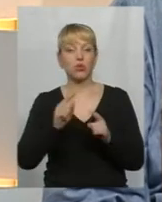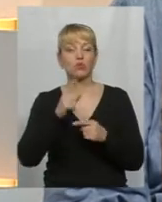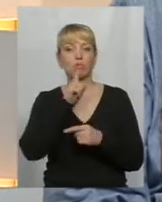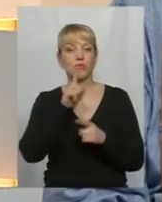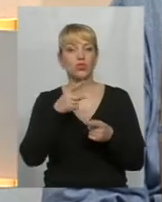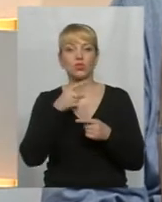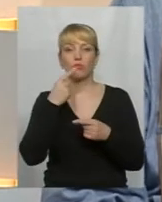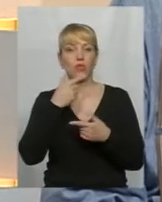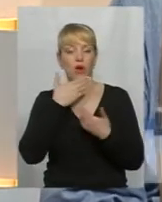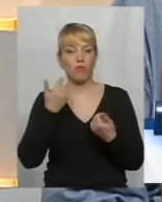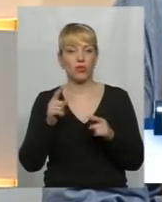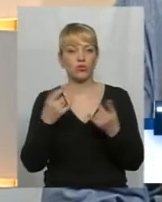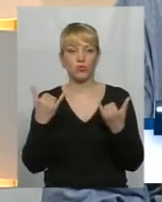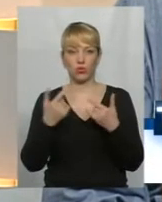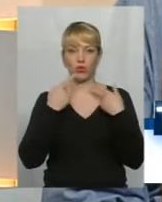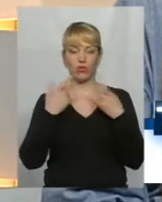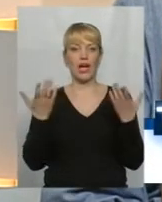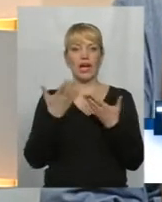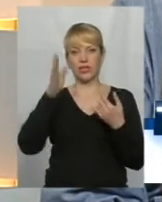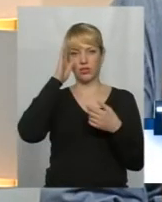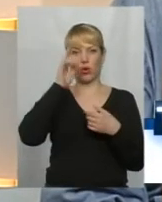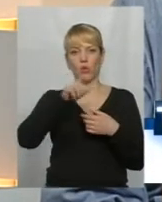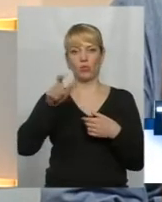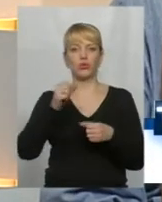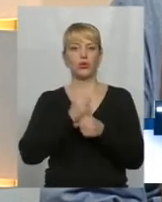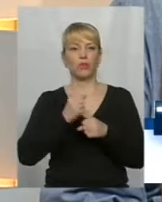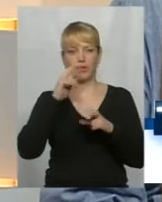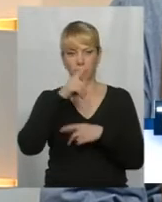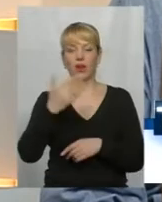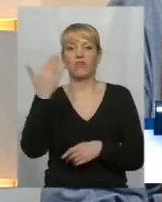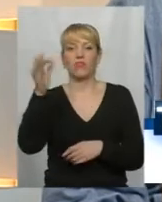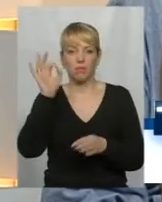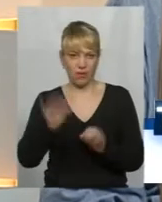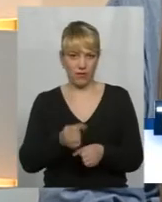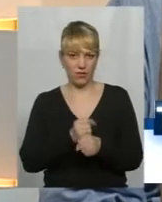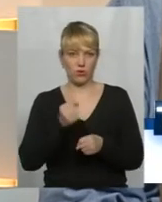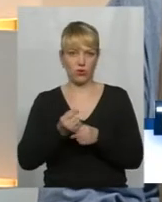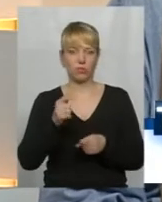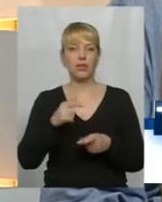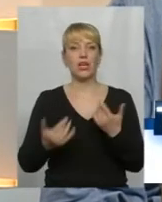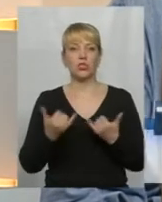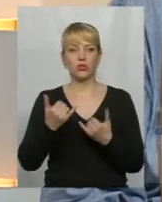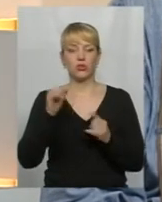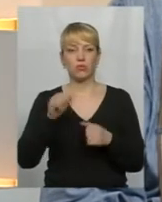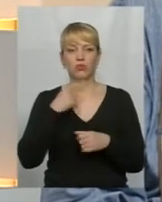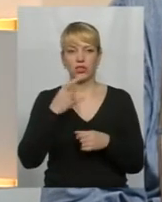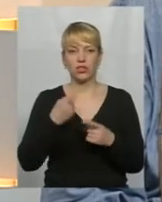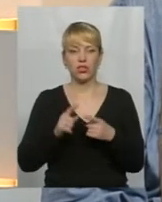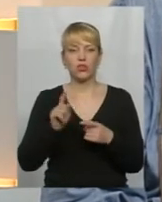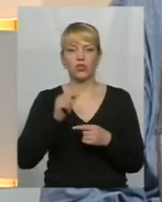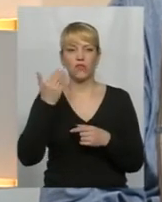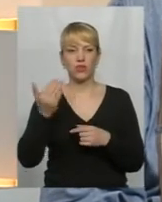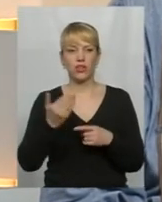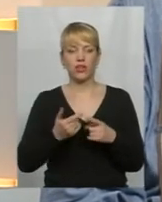Чому сьогодні говорять про те, що якісь хлопці роблять неправильно? Вони правильно роблять. Сьогодні кажуть, що вони розхитують човен. Шановні, вони не